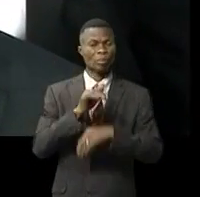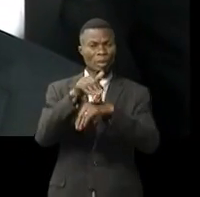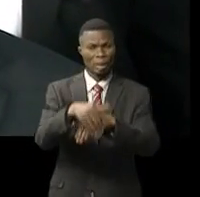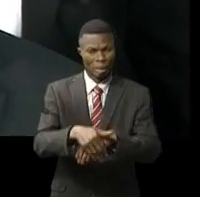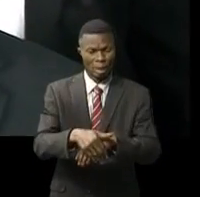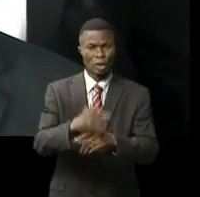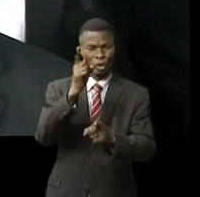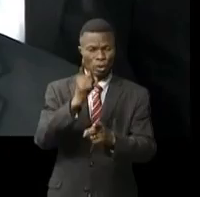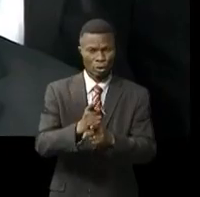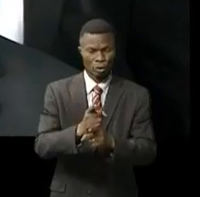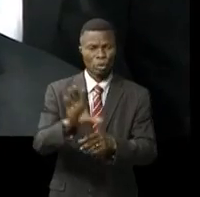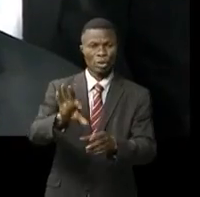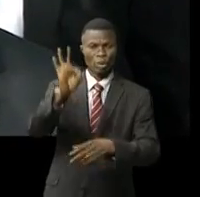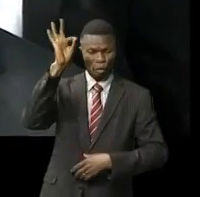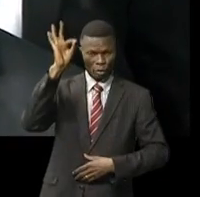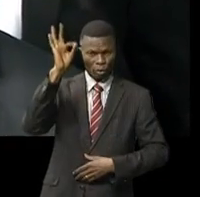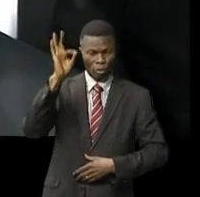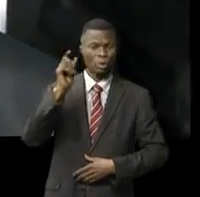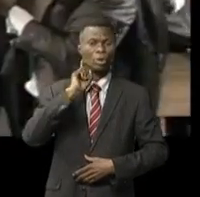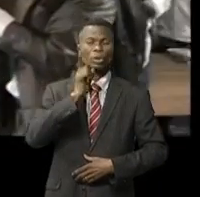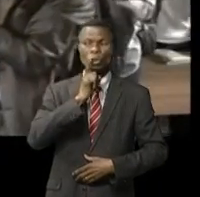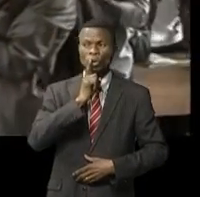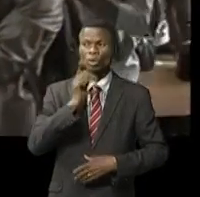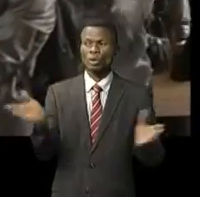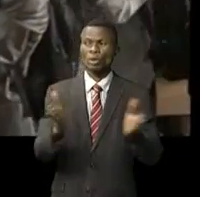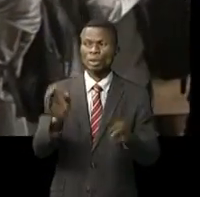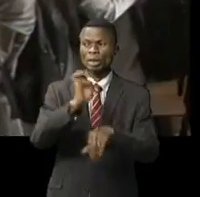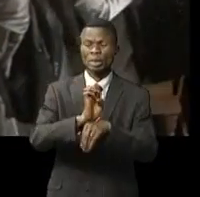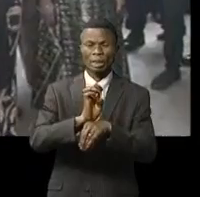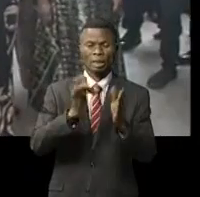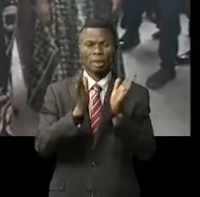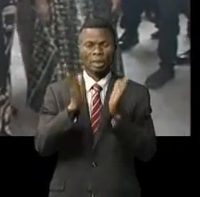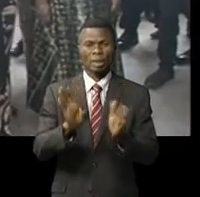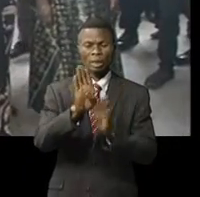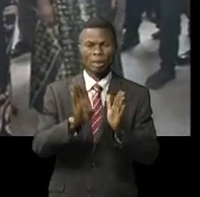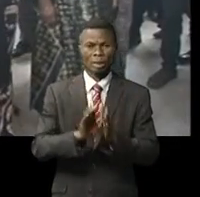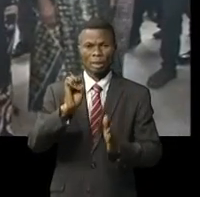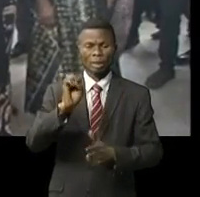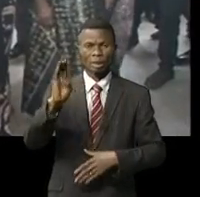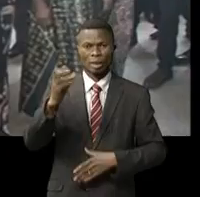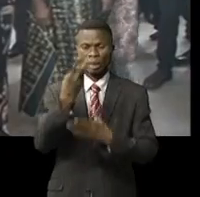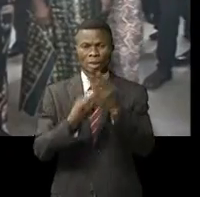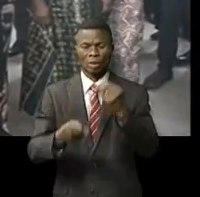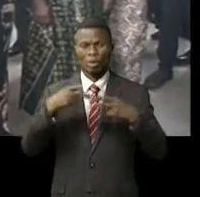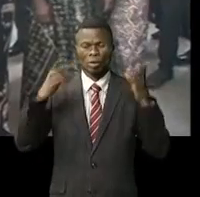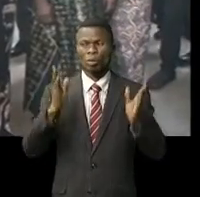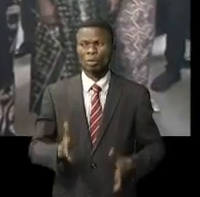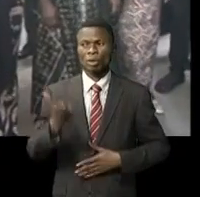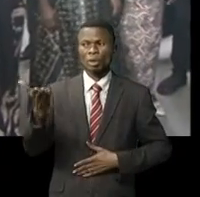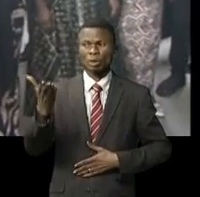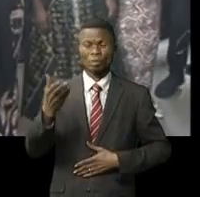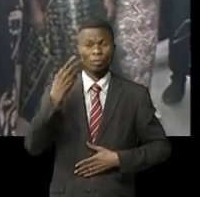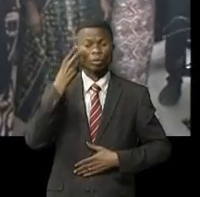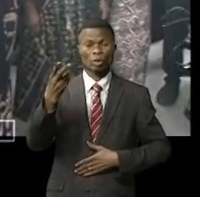inédite à ces jurys et celle des malentendants encadrés à l'Église chrétienne biblique S&B par les couples pastorales guillénies On a